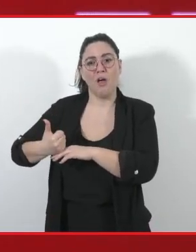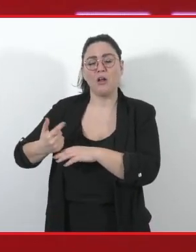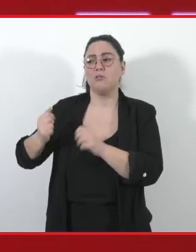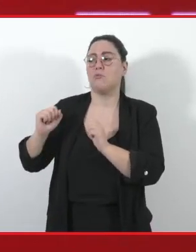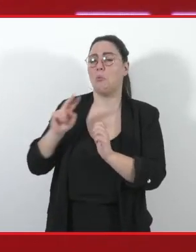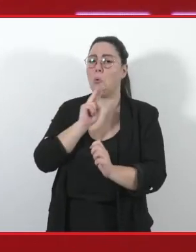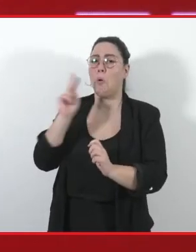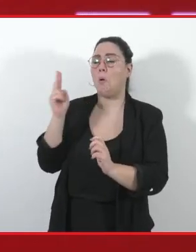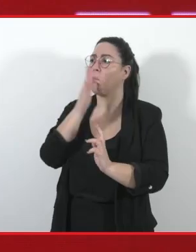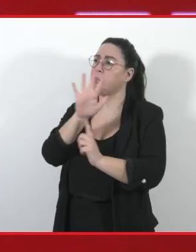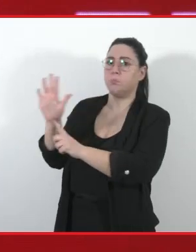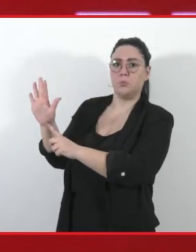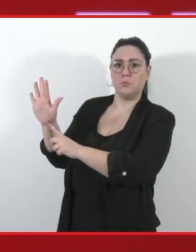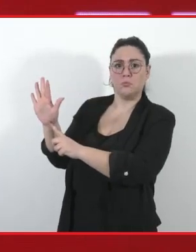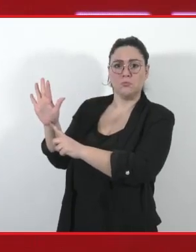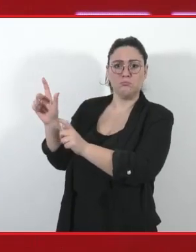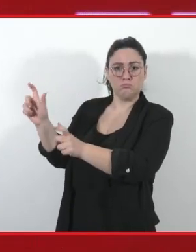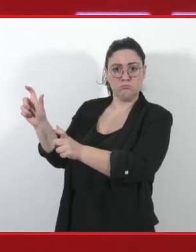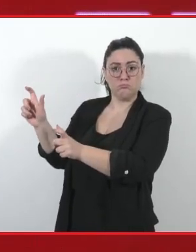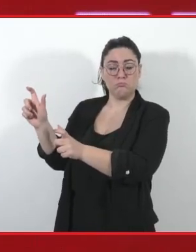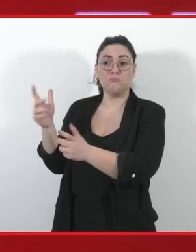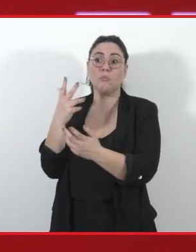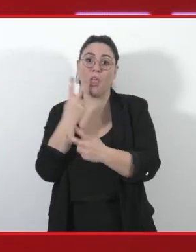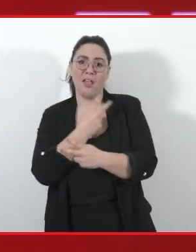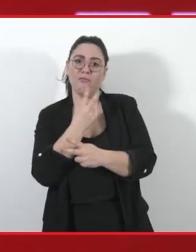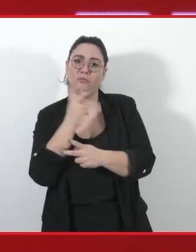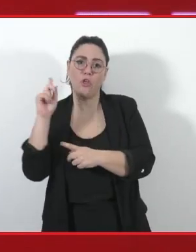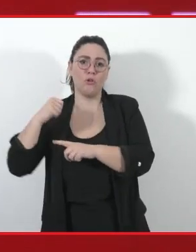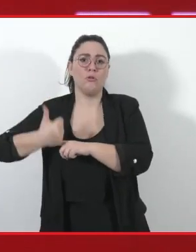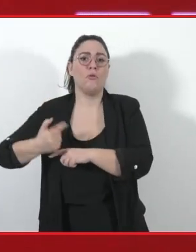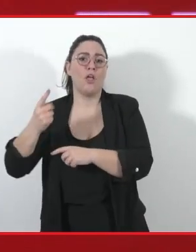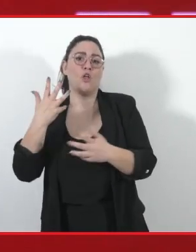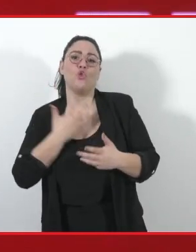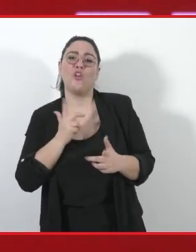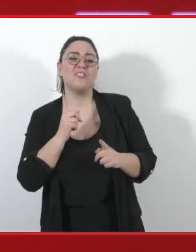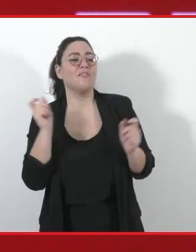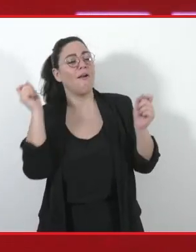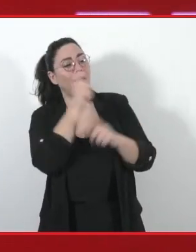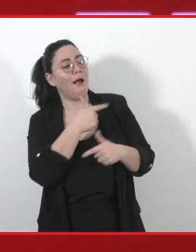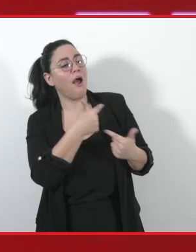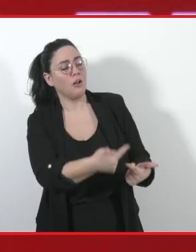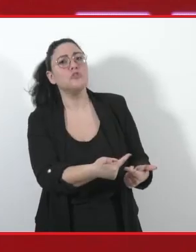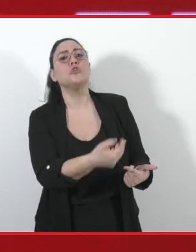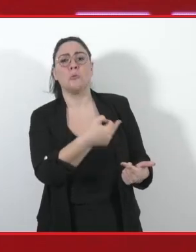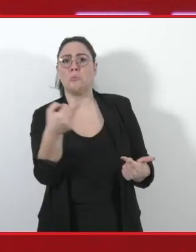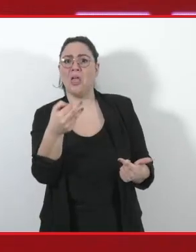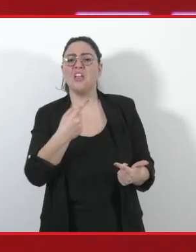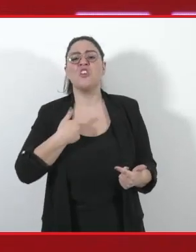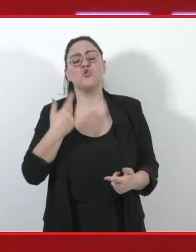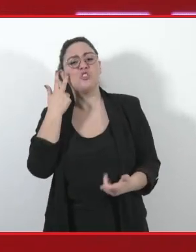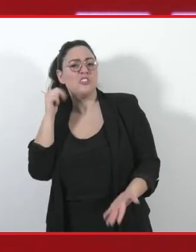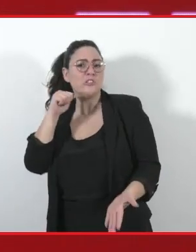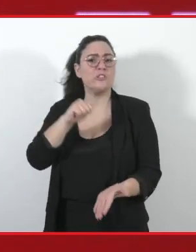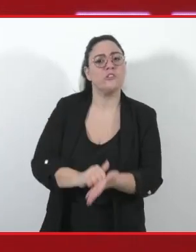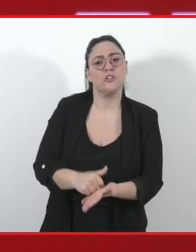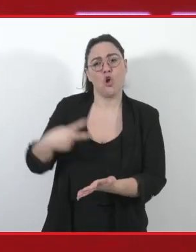C'è vero che gli economisti ci hanno insegnato che non esistono pasti gratis, allora è una ragione in più questa per dire